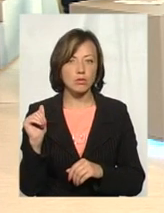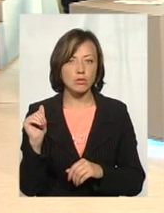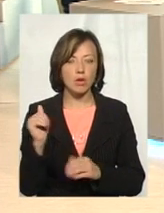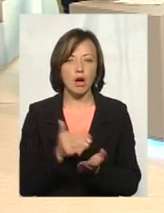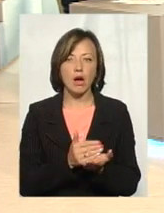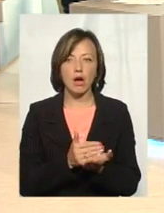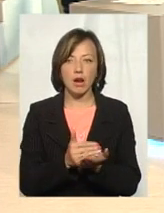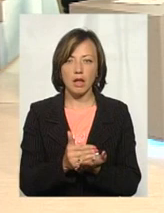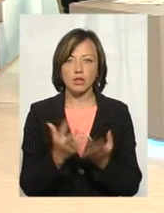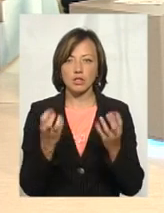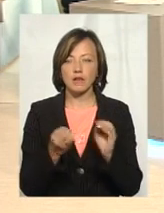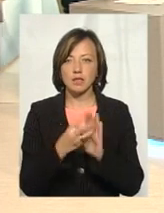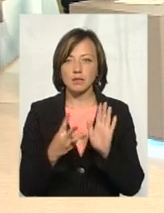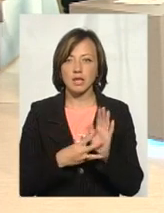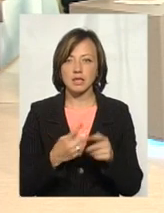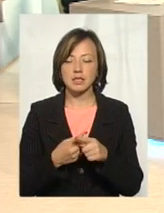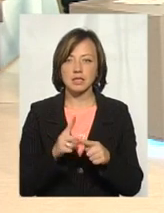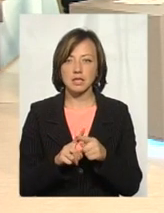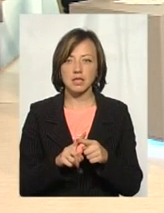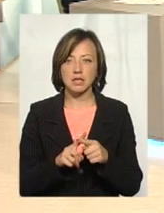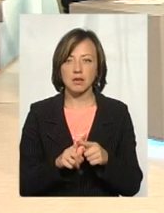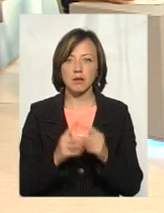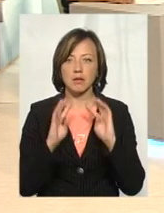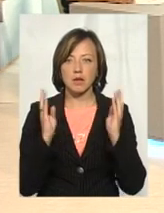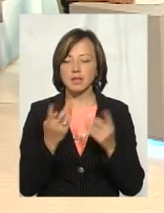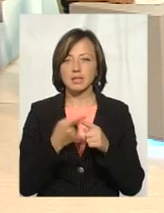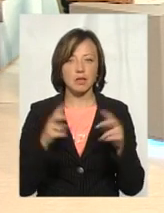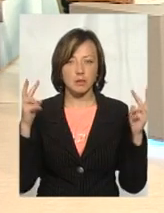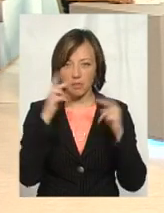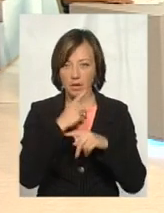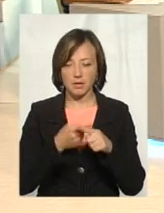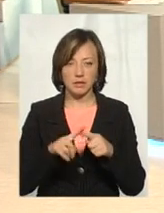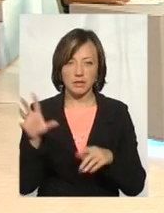'ятаю, з грейдера. Ще там 18 це паркани. Все це неправда.